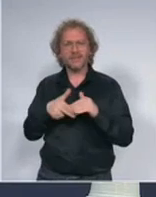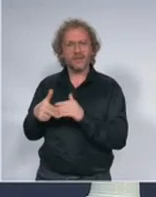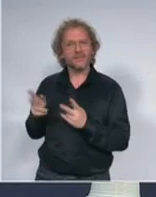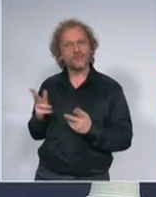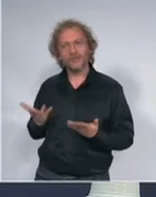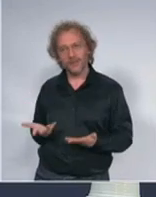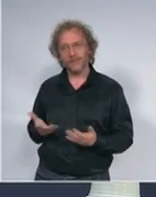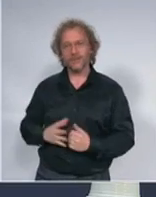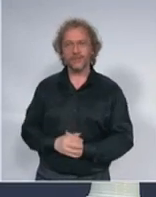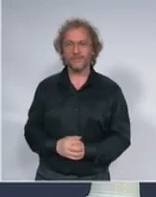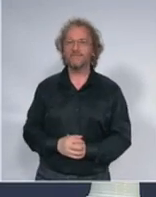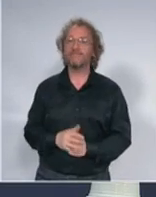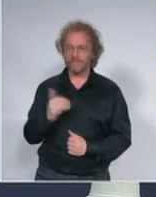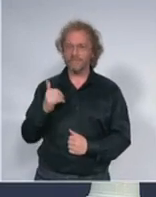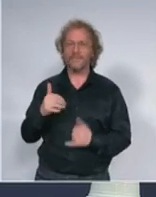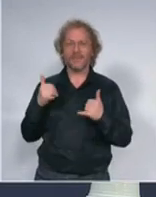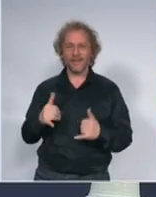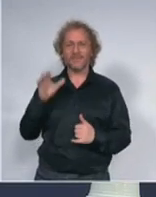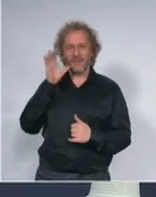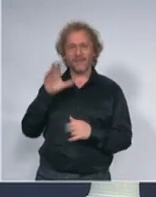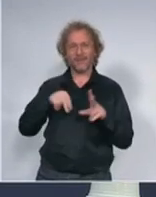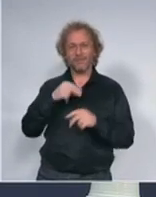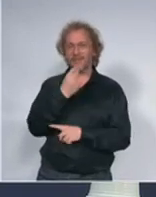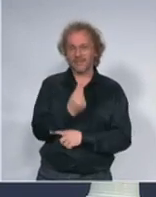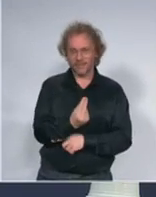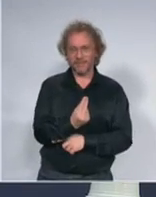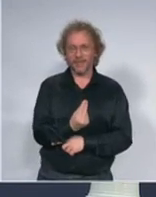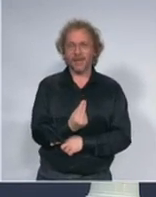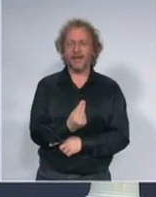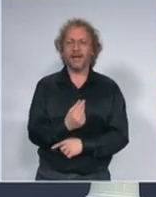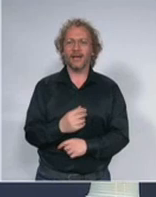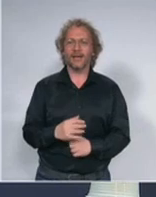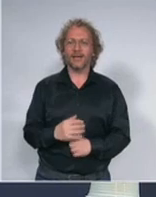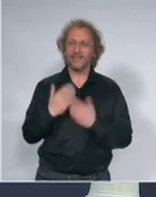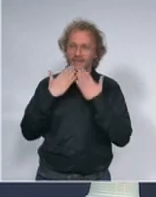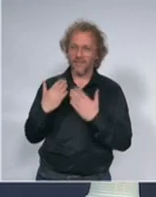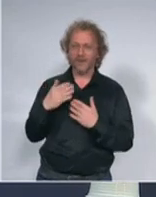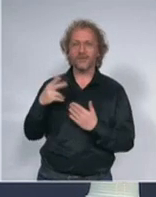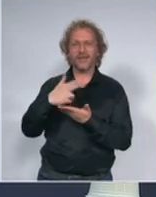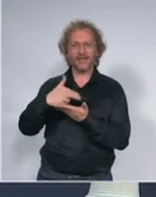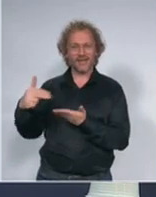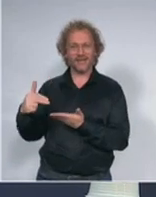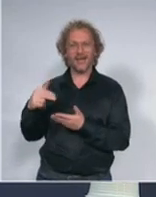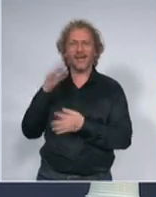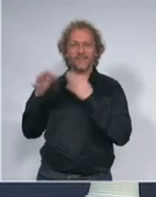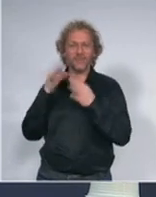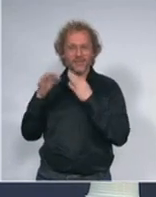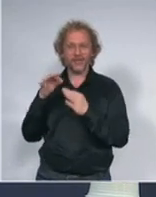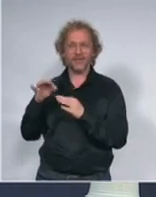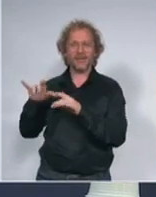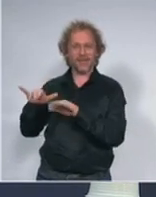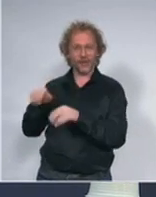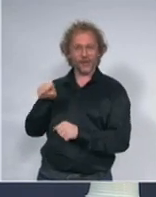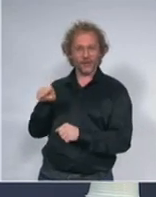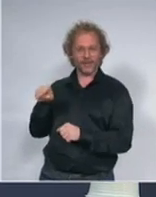vlada republike Srbije zahvaljujući kancelari za informaciju i tehnologije je upravo upustila platformu digitalna